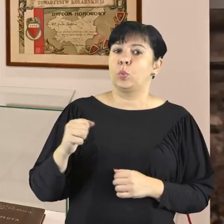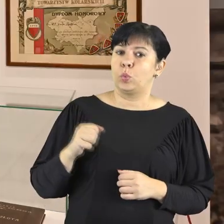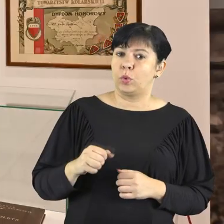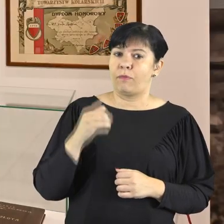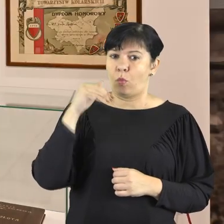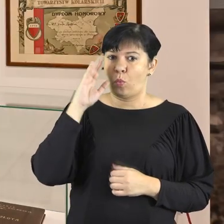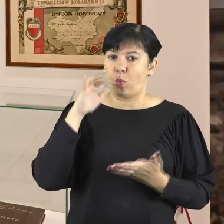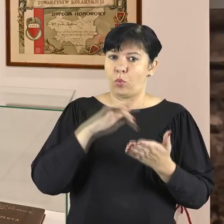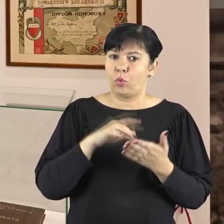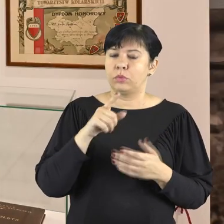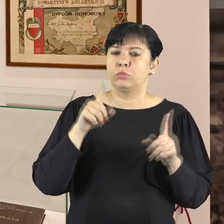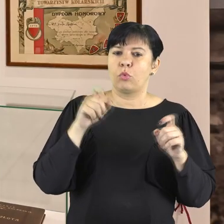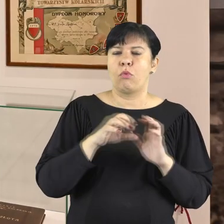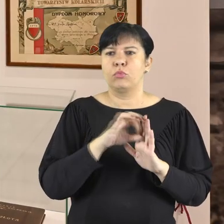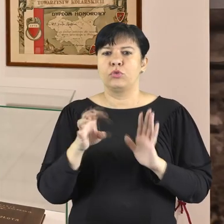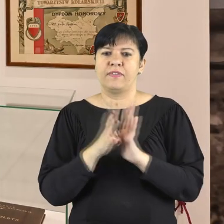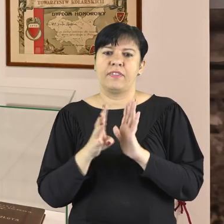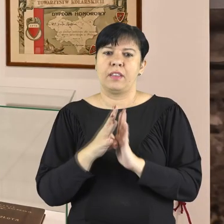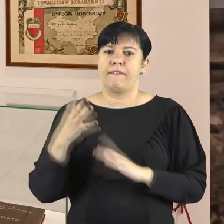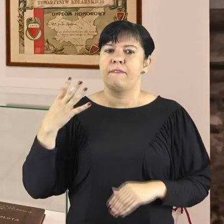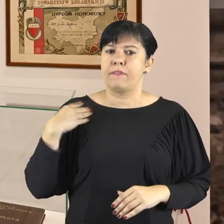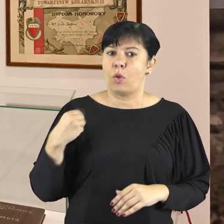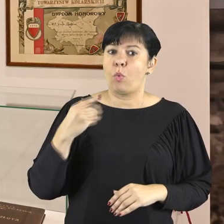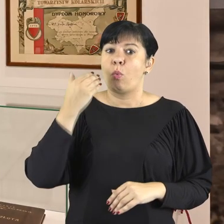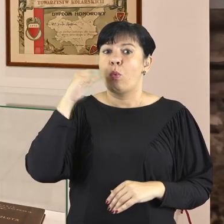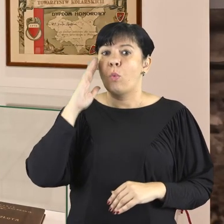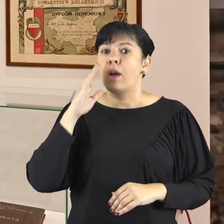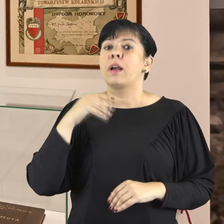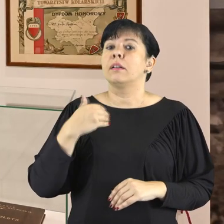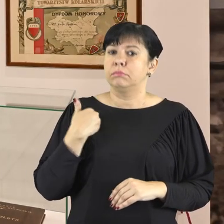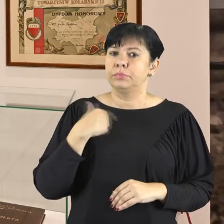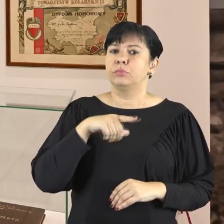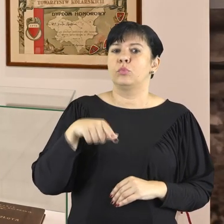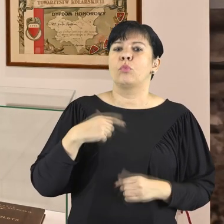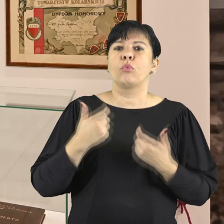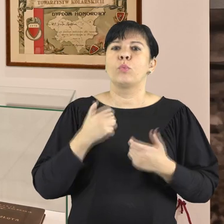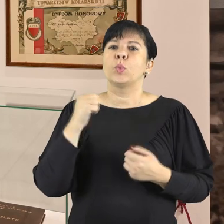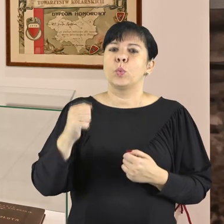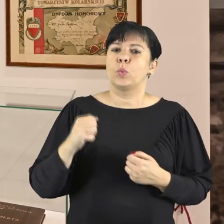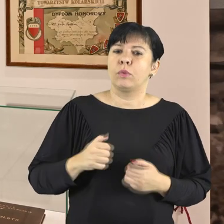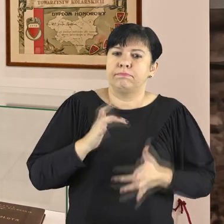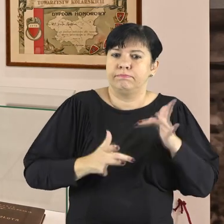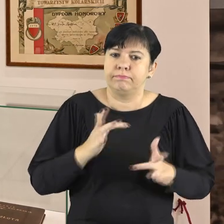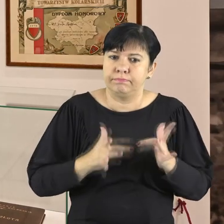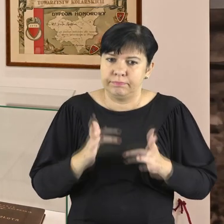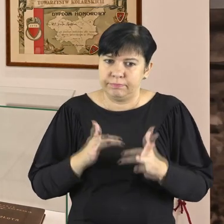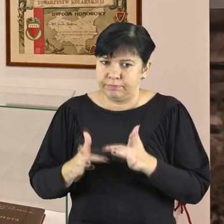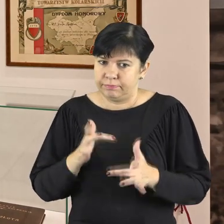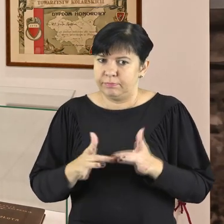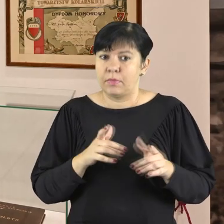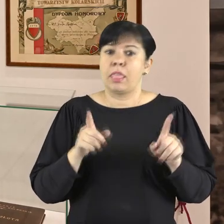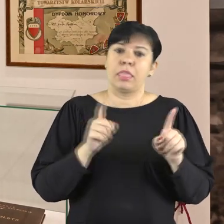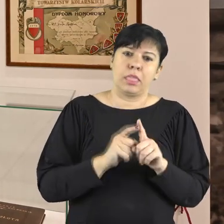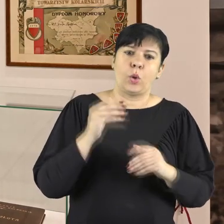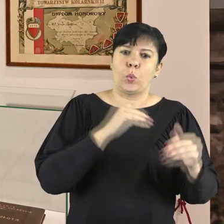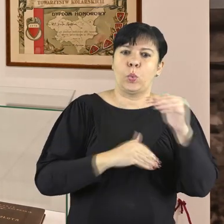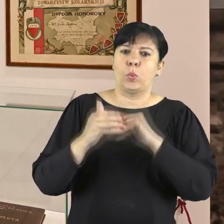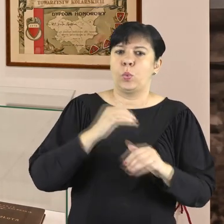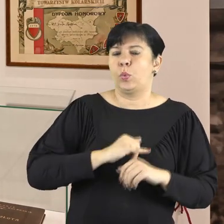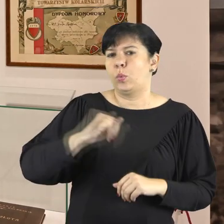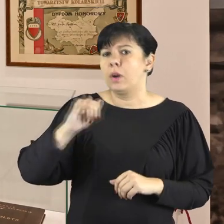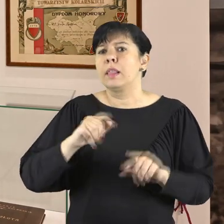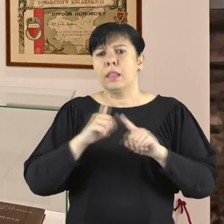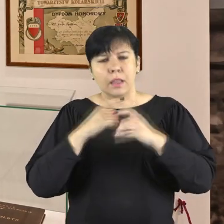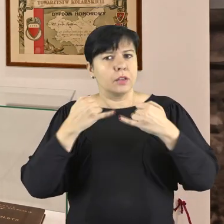Turystyka w Łodzi rodzi się od końca XIX wieku. Łodzianie zarówno uprawiali turystykę rowerową, jak i